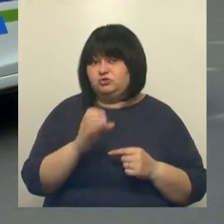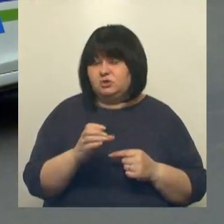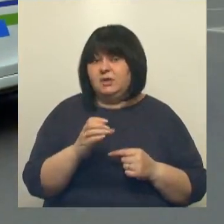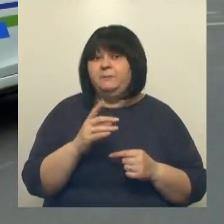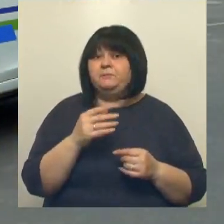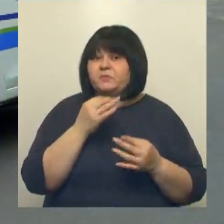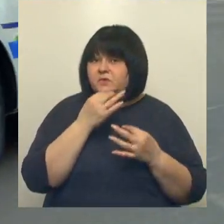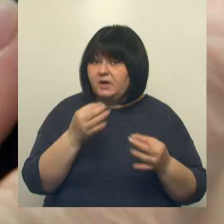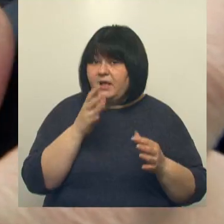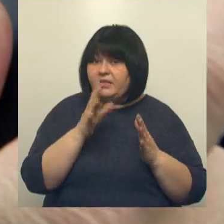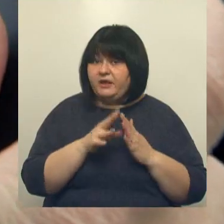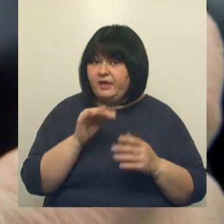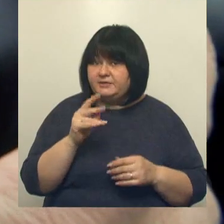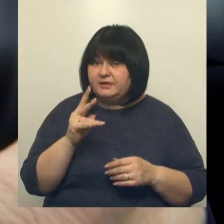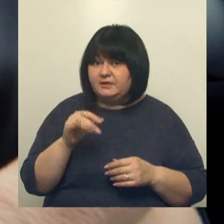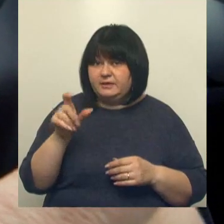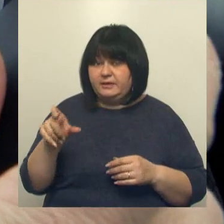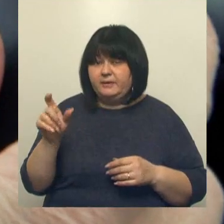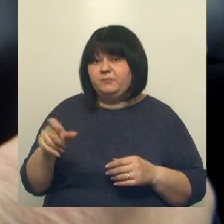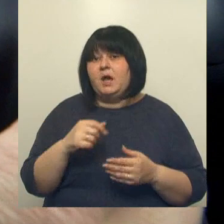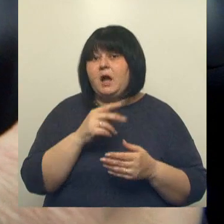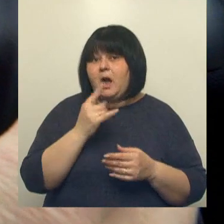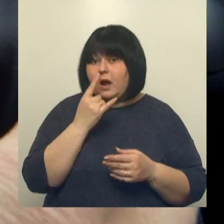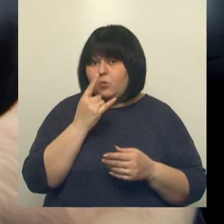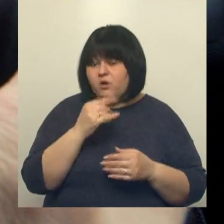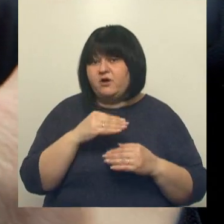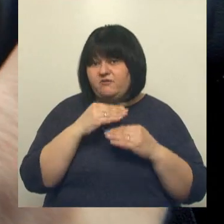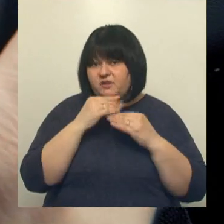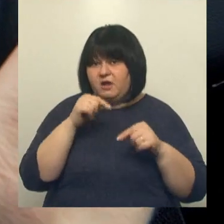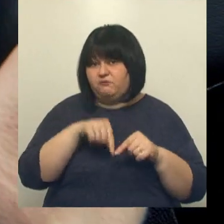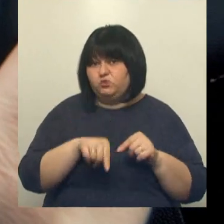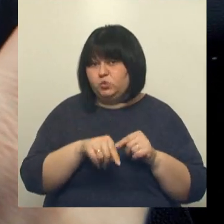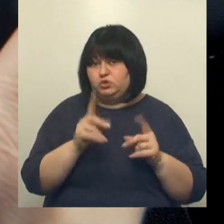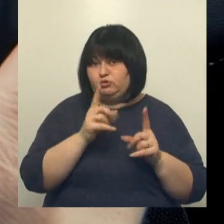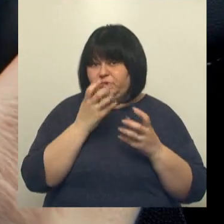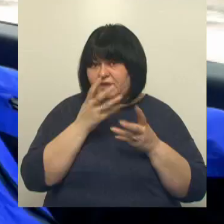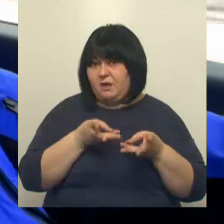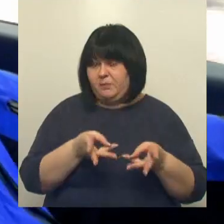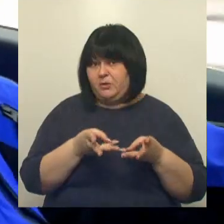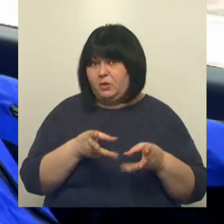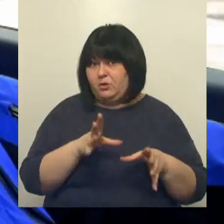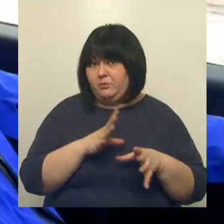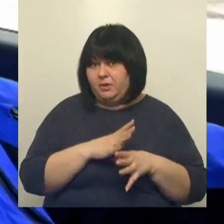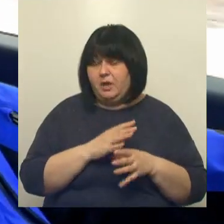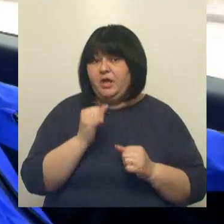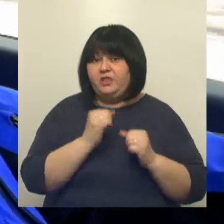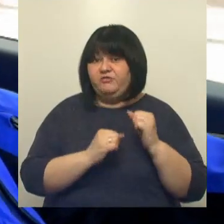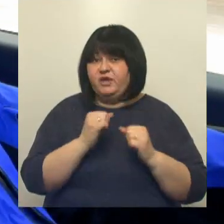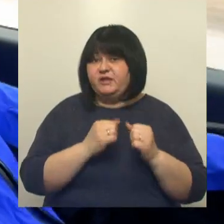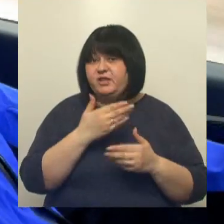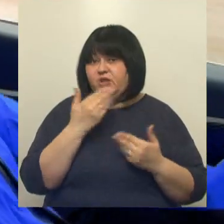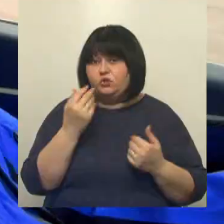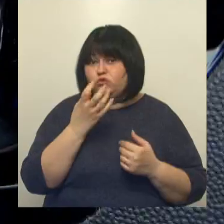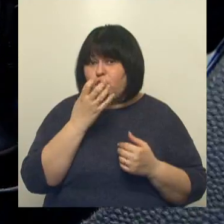отмечают энергетики, аккумулятора хватает и на полноценный обогрев салона. Учитывая то, что нет теплого